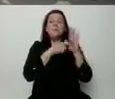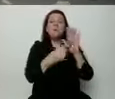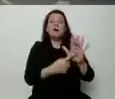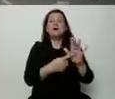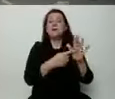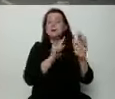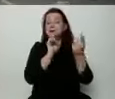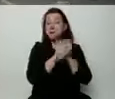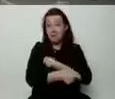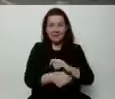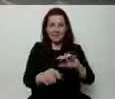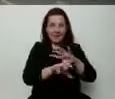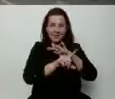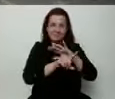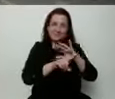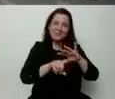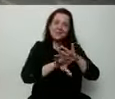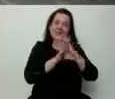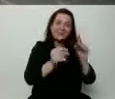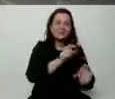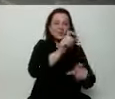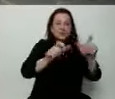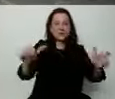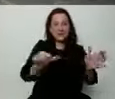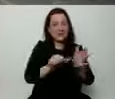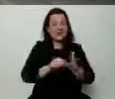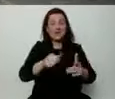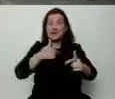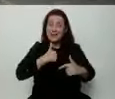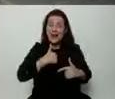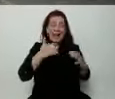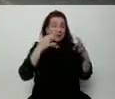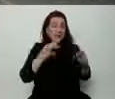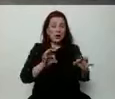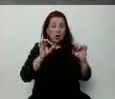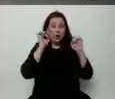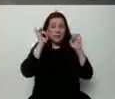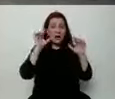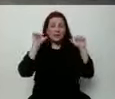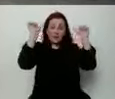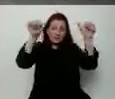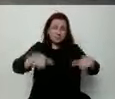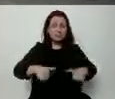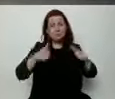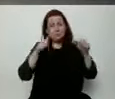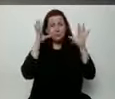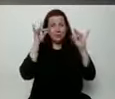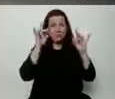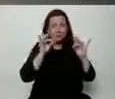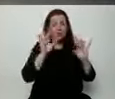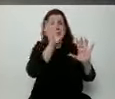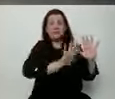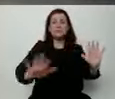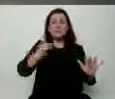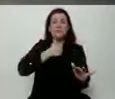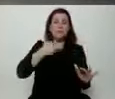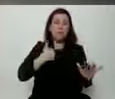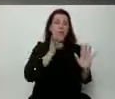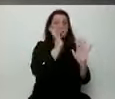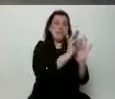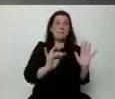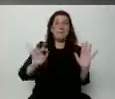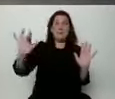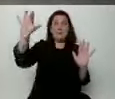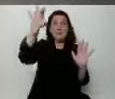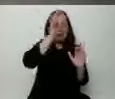dzisiaj się na tym skupiamy. Ja objechałem całą Polskę. Od rana do wieczora jeżdżę po Polsce i będę jeździł po Polsce. Natomiast dziś